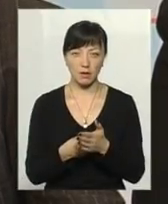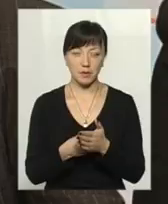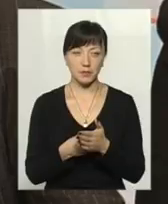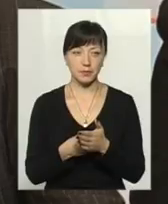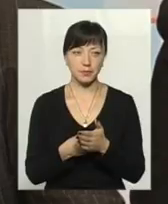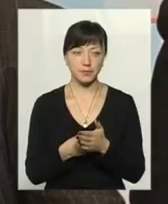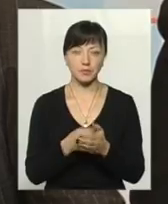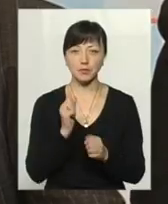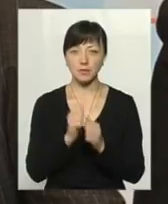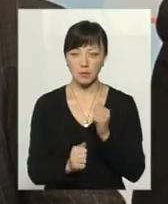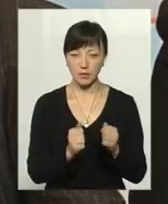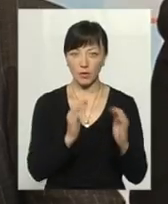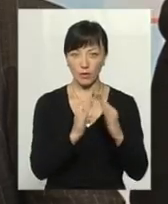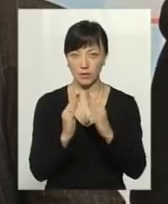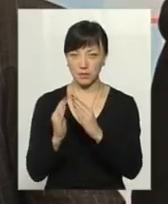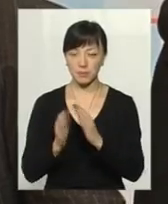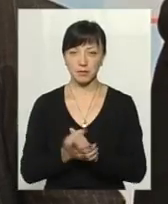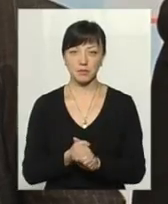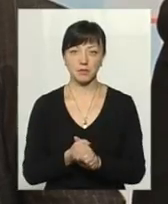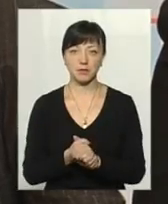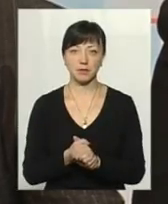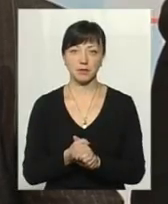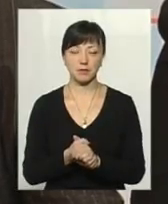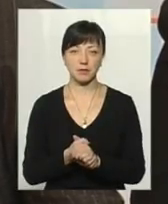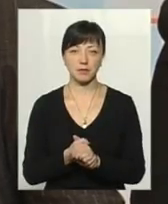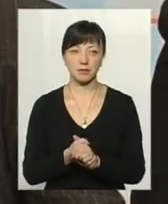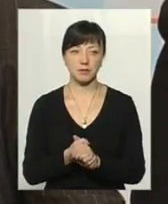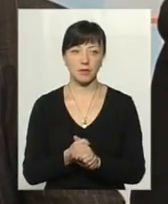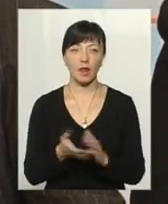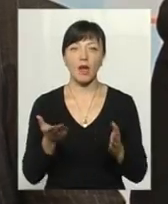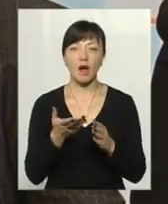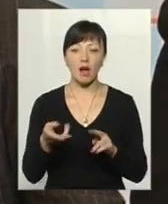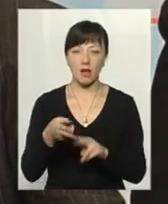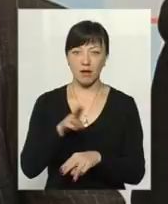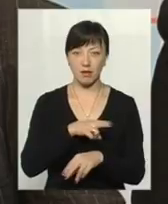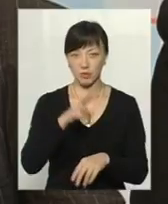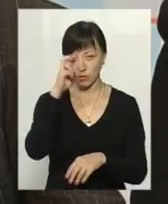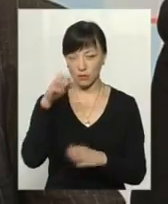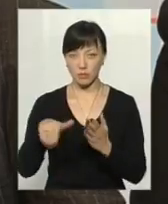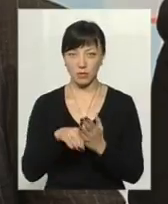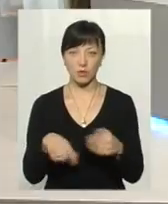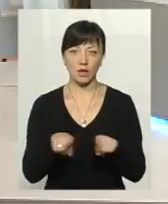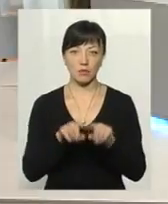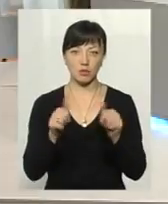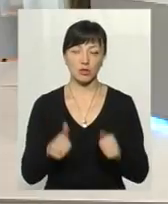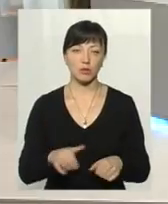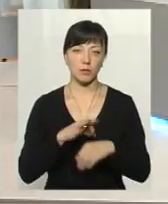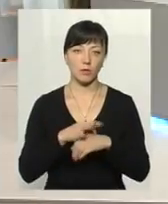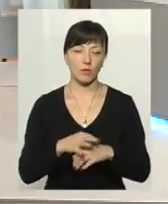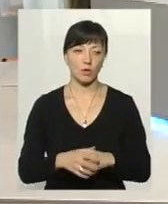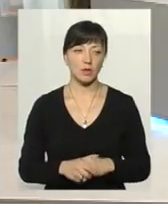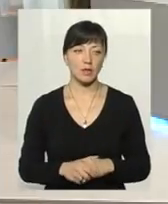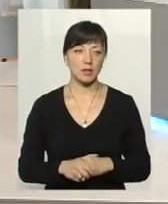до кожної оселі, до кожного споживача, яка компенсація приходить по субсидіям. Таким чином це проходить.